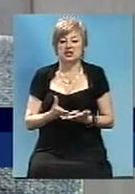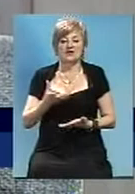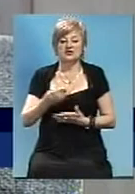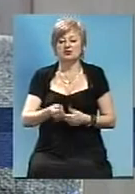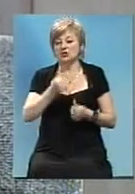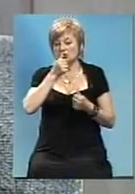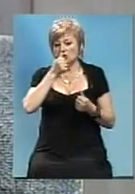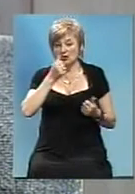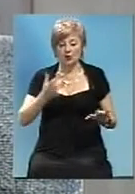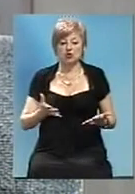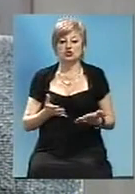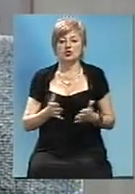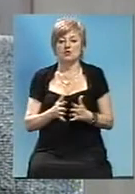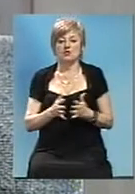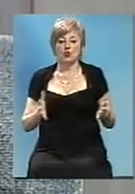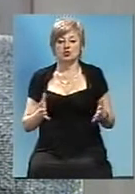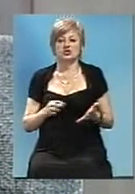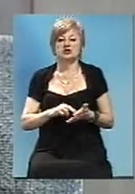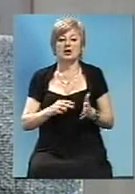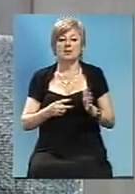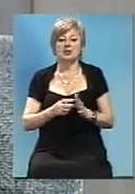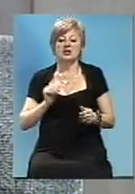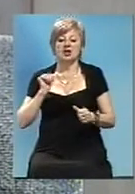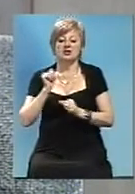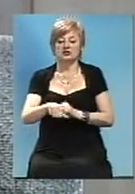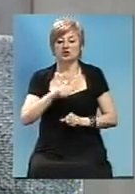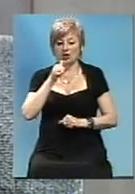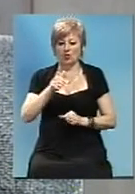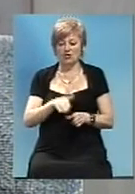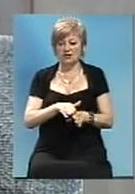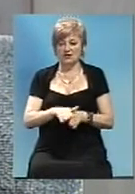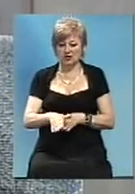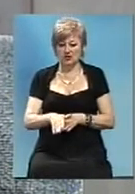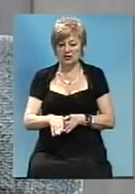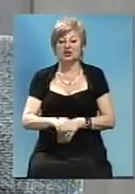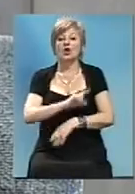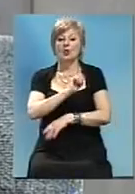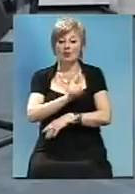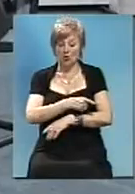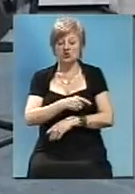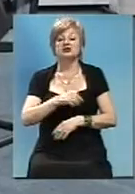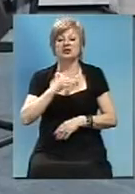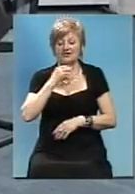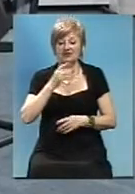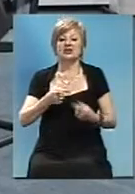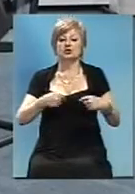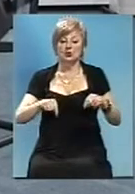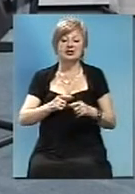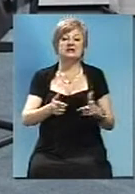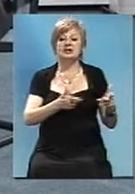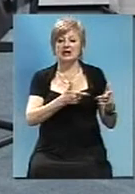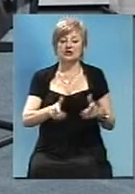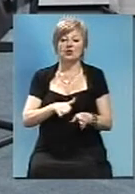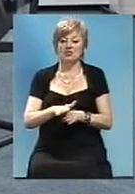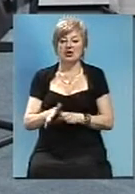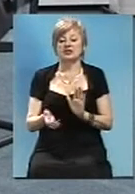можемо більше виконувати. Ми сьогодні вже план на год виконували. Мощності вистачає, організації готові виконувати,